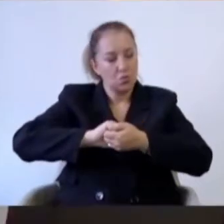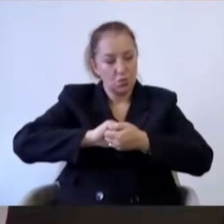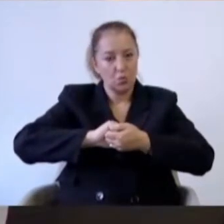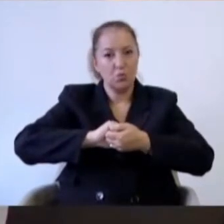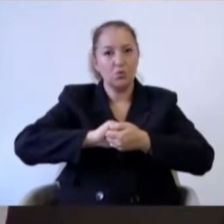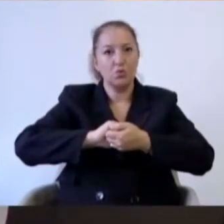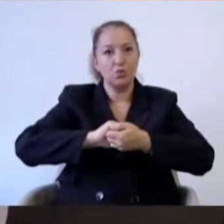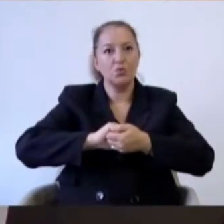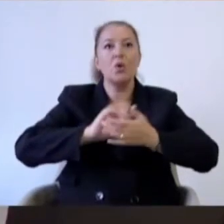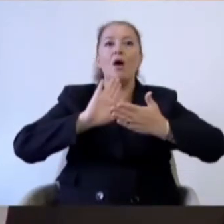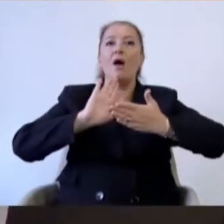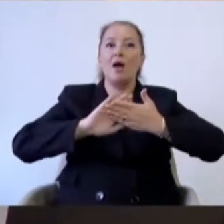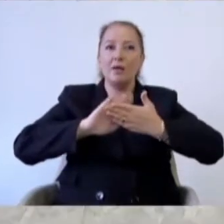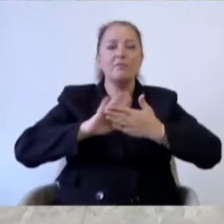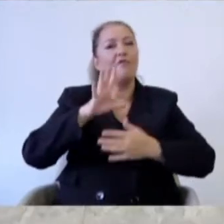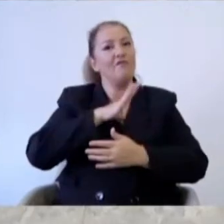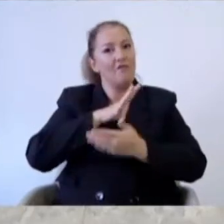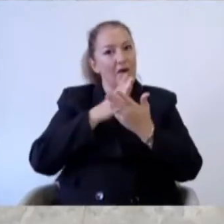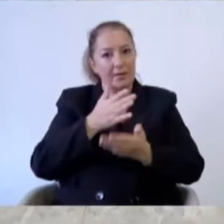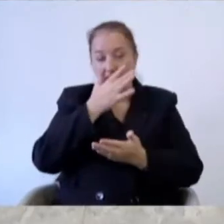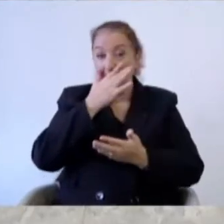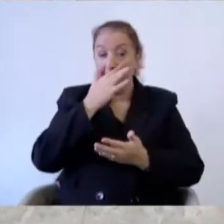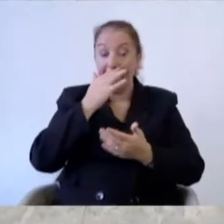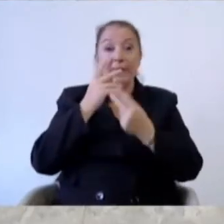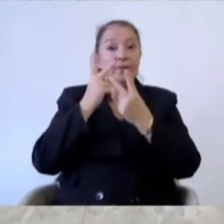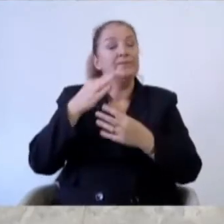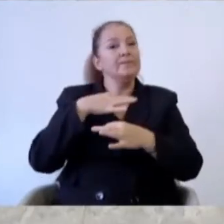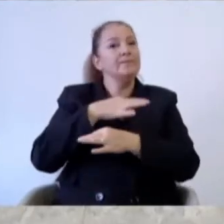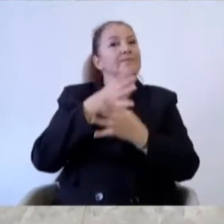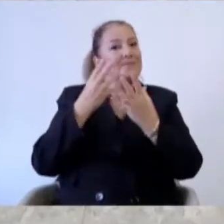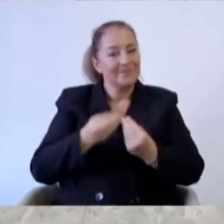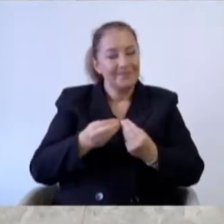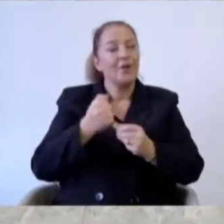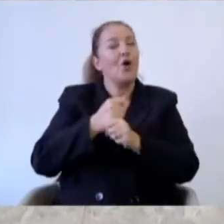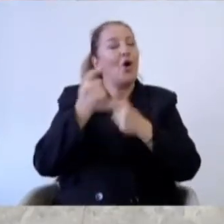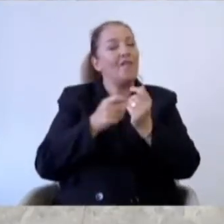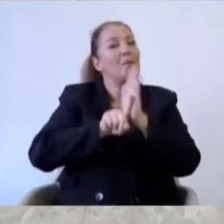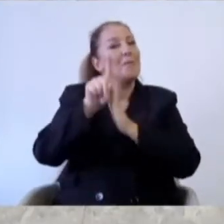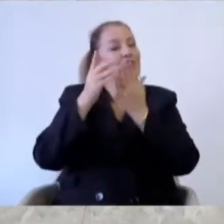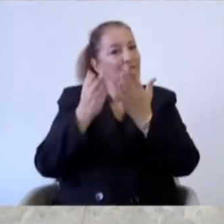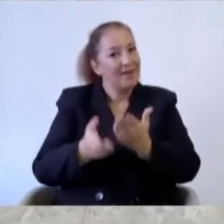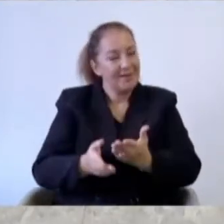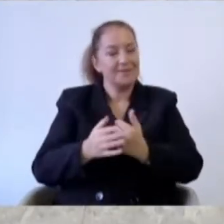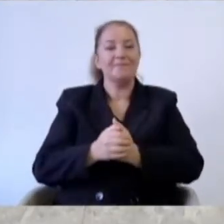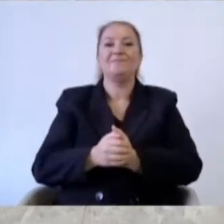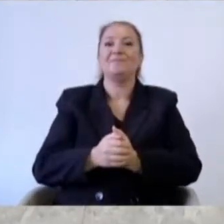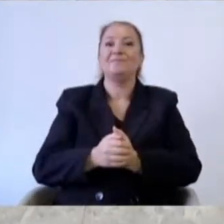dostluğumuz, arkadaşlığımız da vardır. Kendisine de saygı duyarım. Görevinde de başarılar diliyorum.